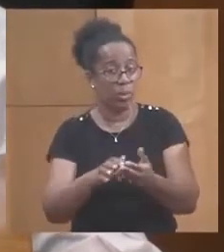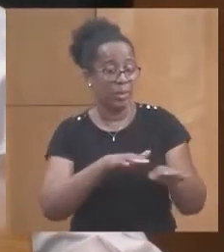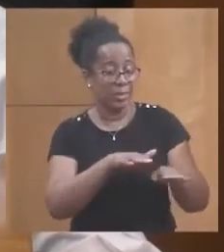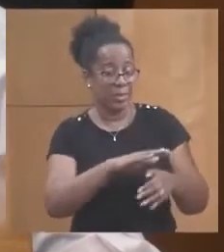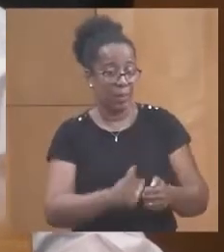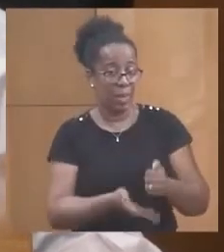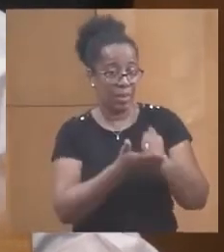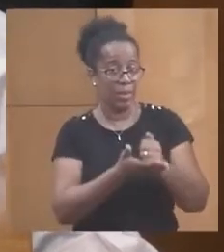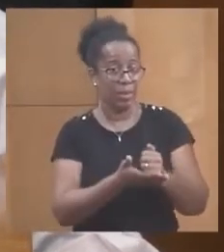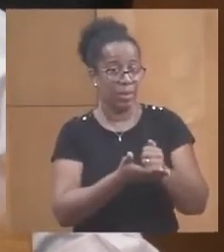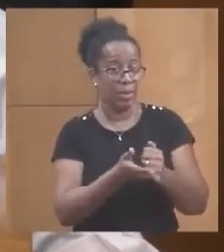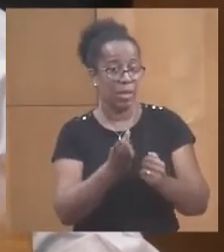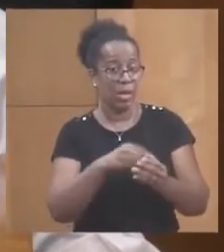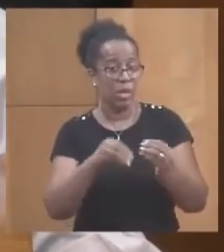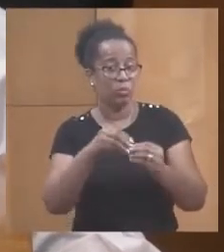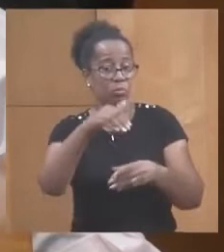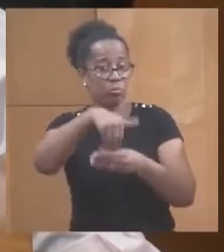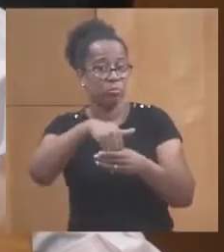les machines à glace?